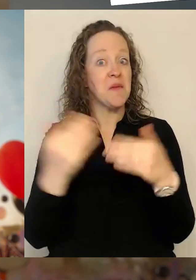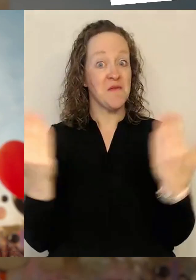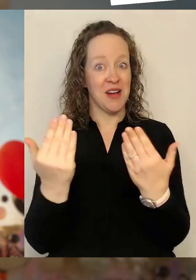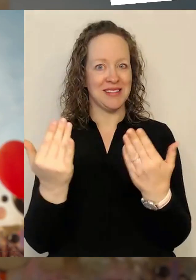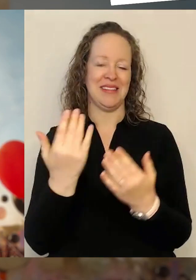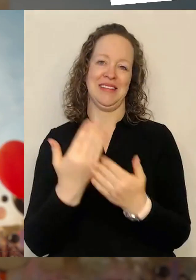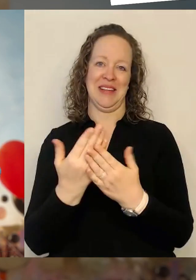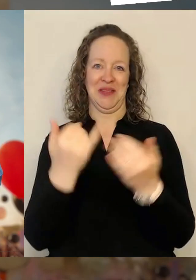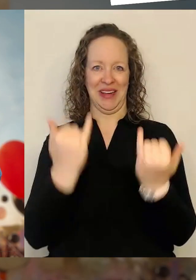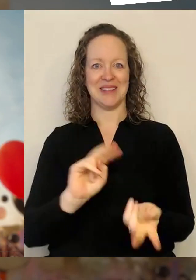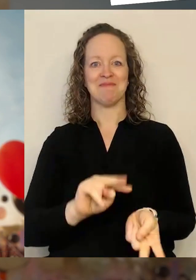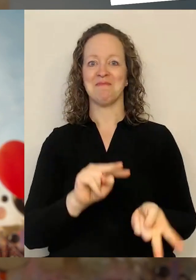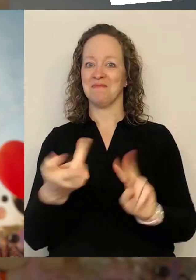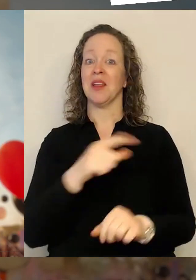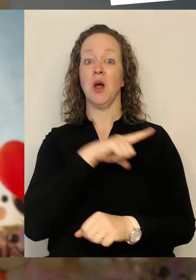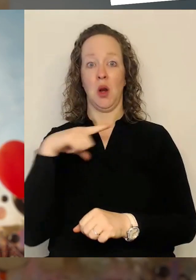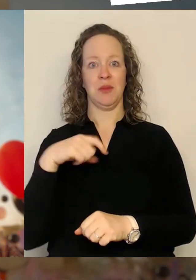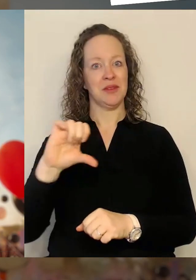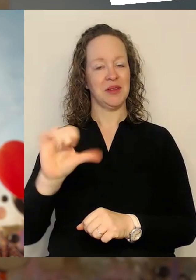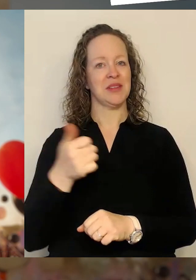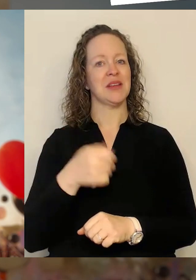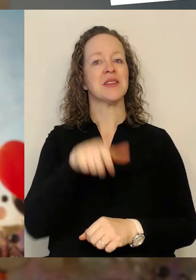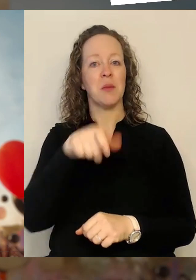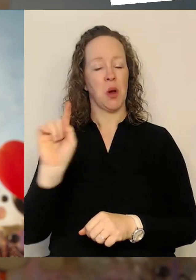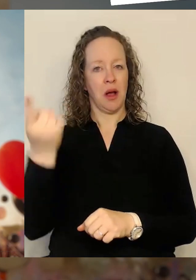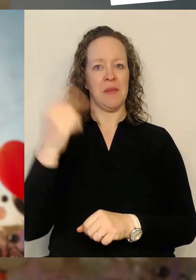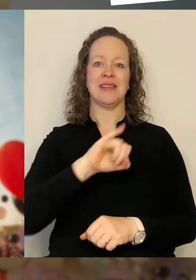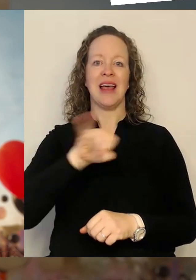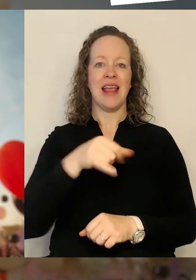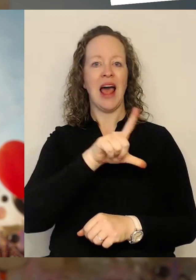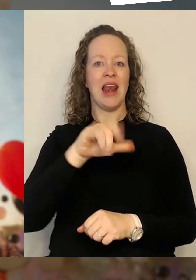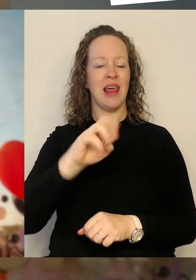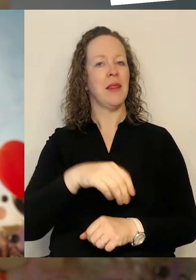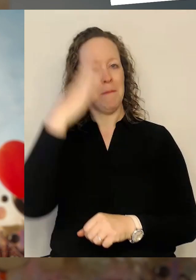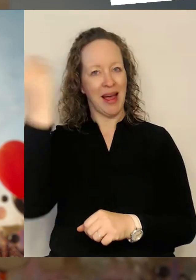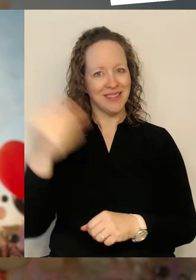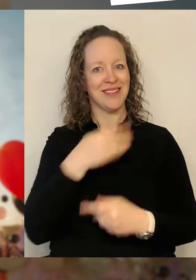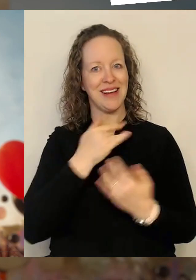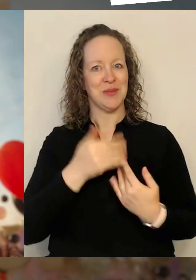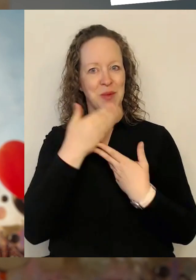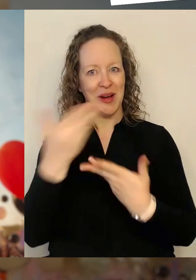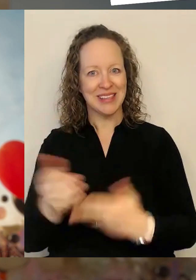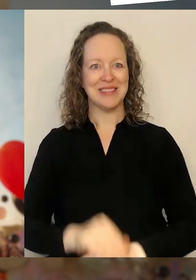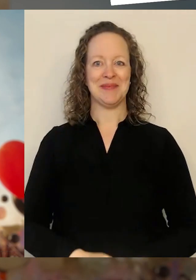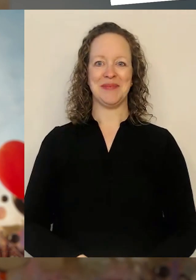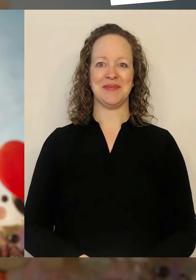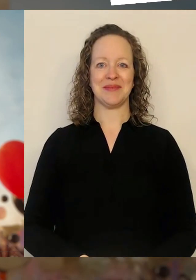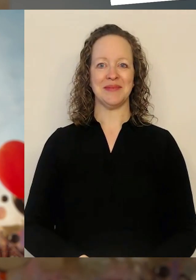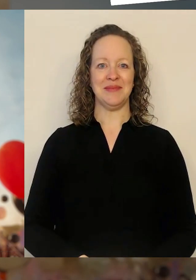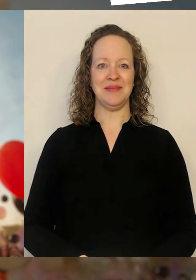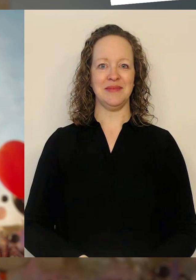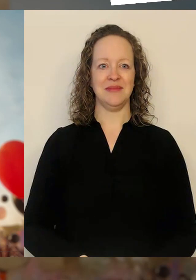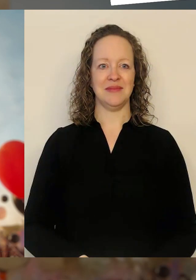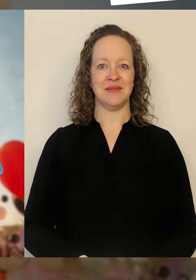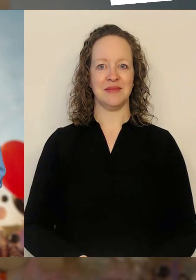Uns ist zunächst der Bürgermeister Jan Lindenau zugeschaltet. Hallo und guten Morgen an Sie. Hallo, einen schönen guten Morgen aus Lübeck. Ja,